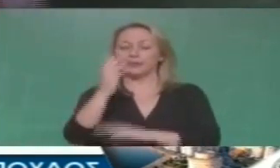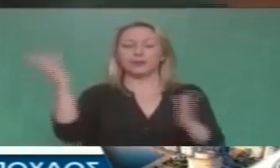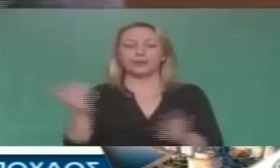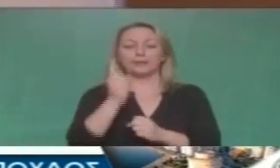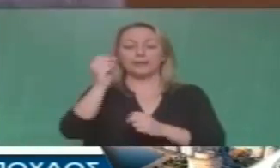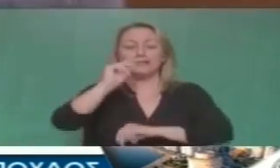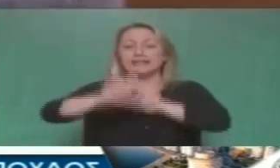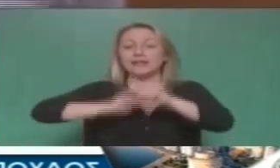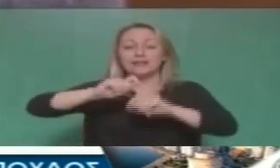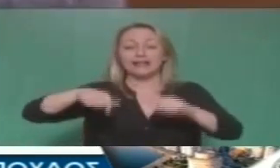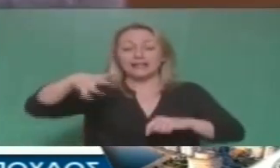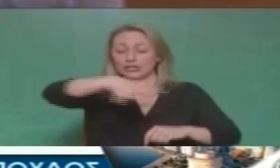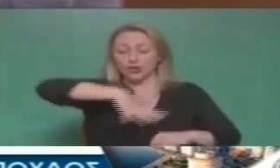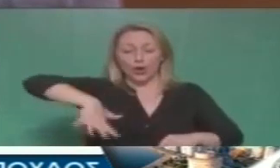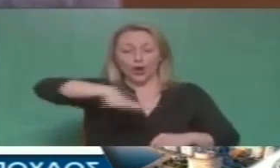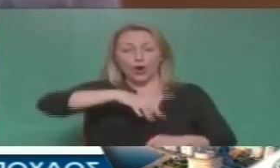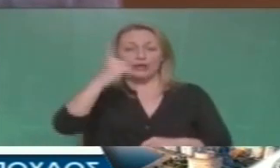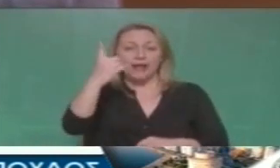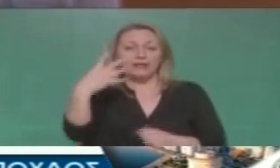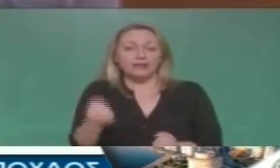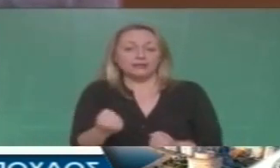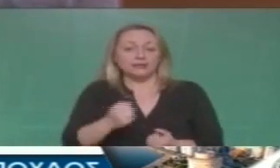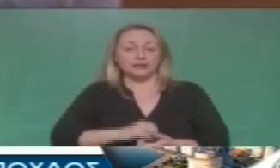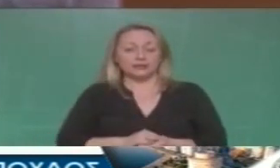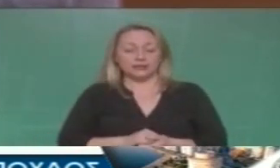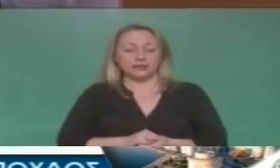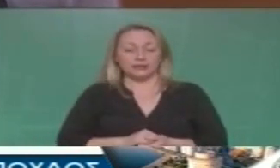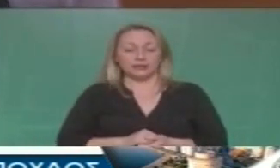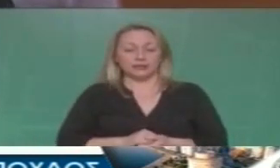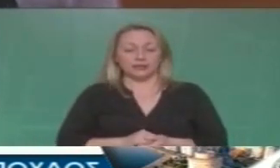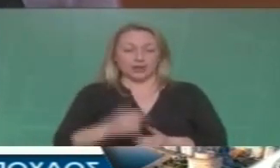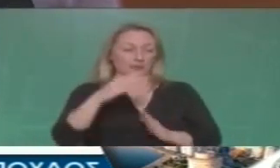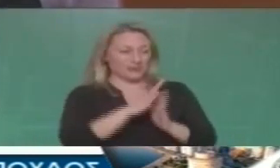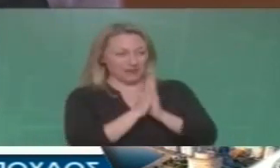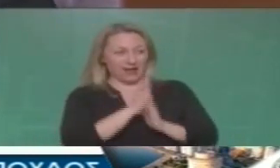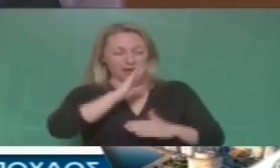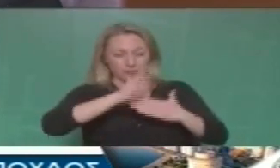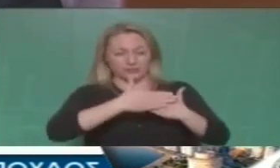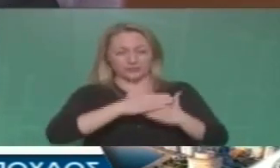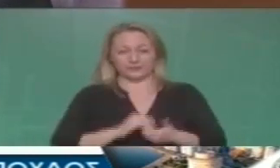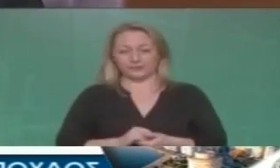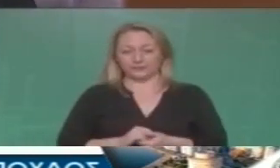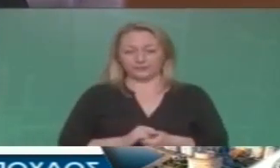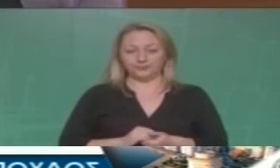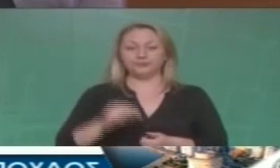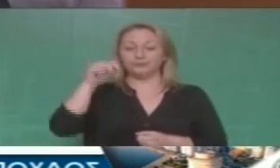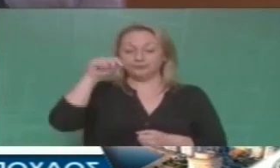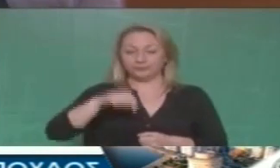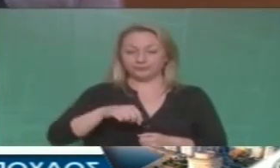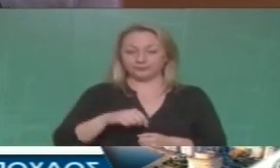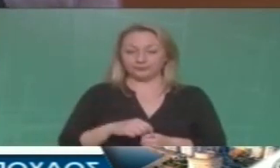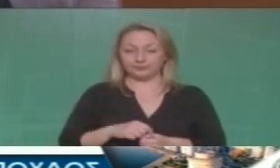ο μοραδικός χώρος που απέμεινε πλέον στην πόλη να ελαφρύνει